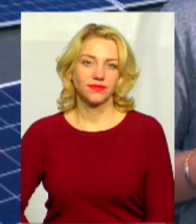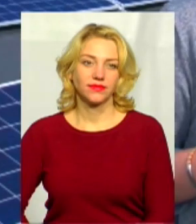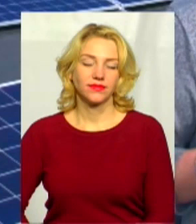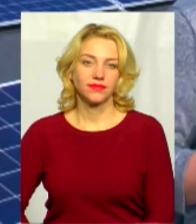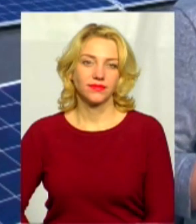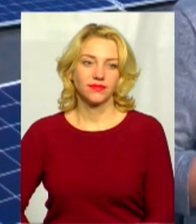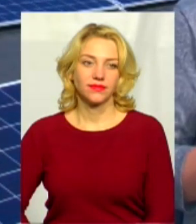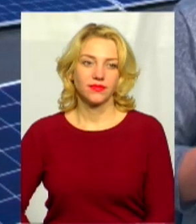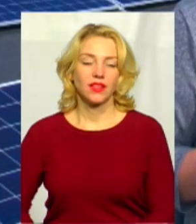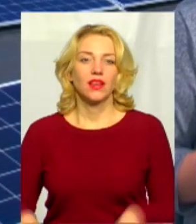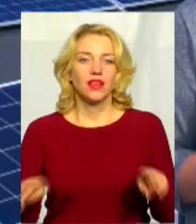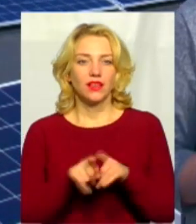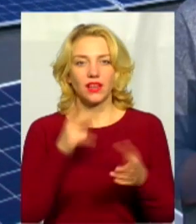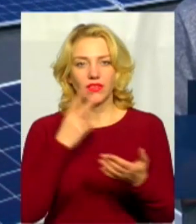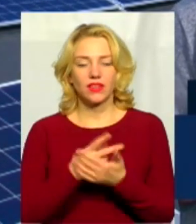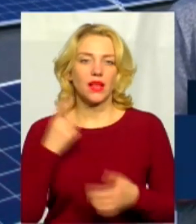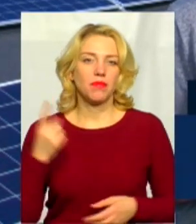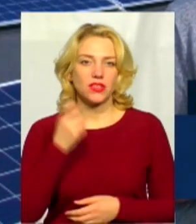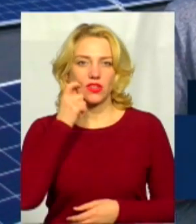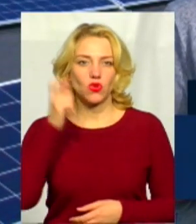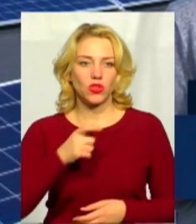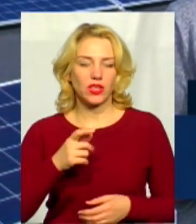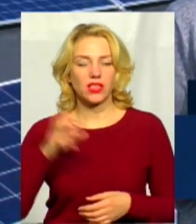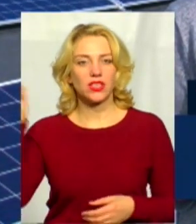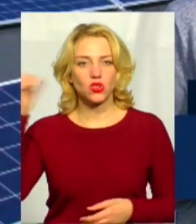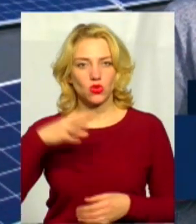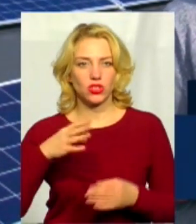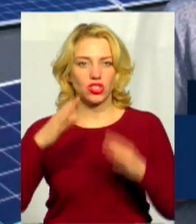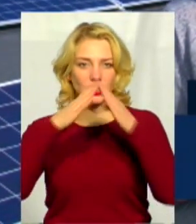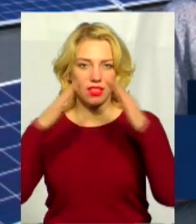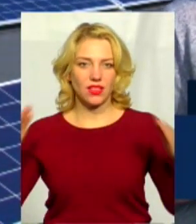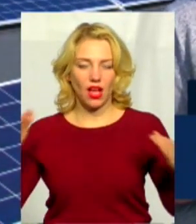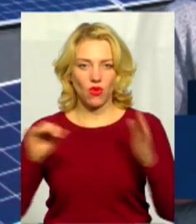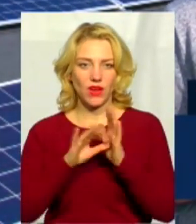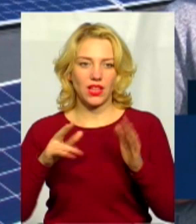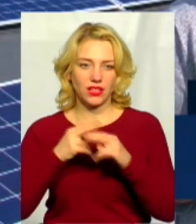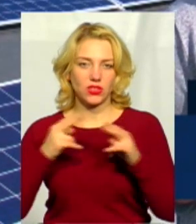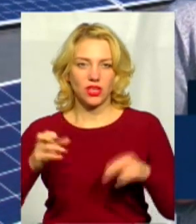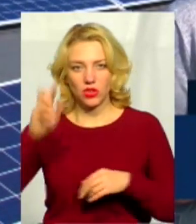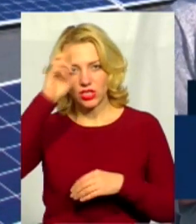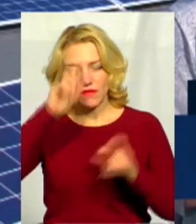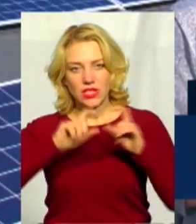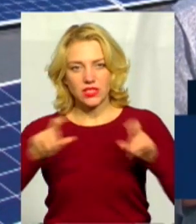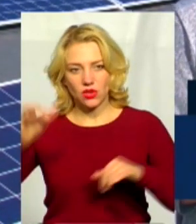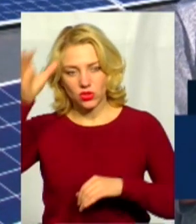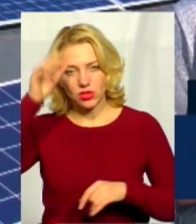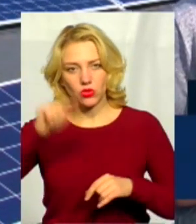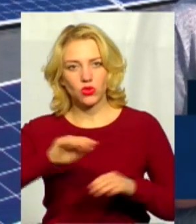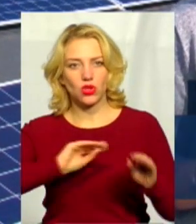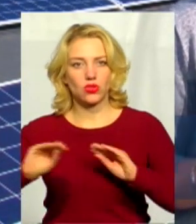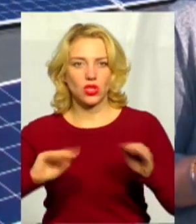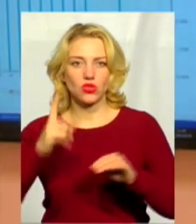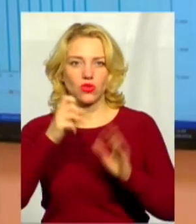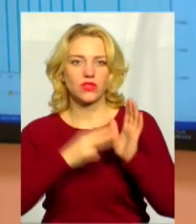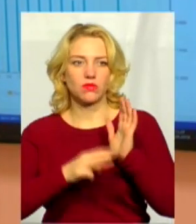Ось так виглядає перша в Україні сонячна дахова електростанція у Державному закладі освіти. Тут розташовані 180 сонячних